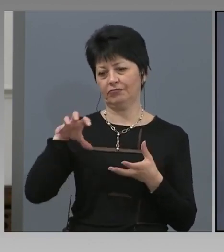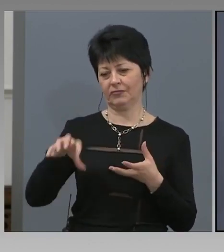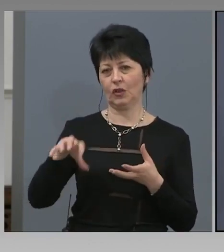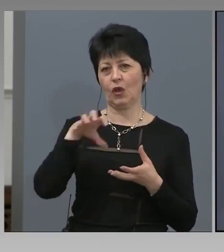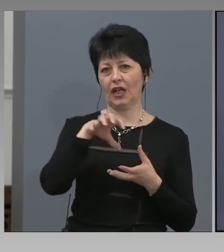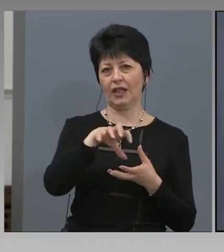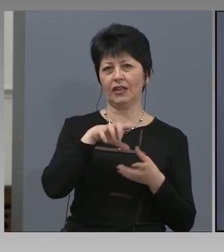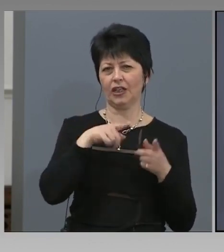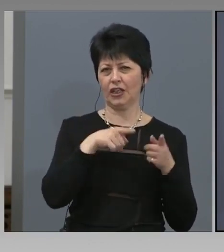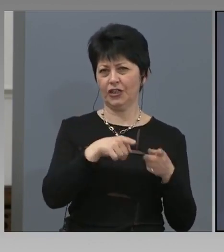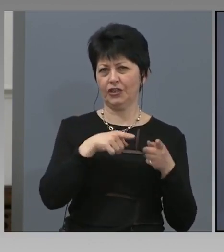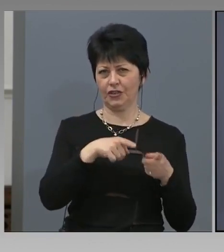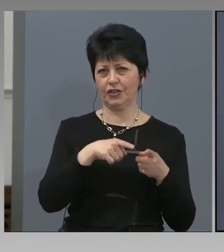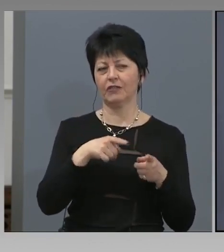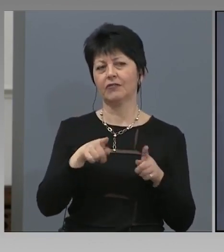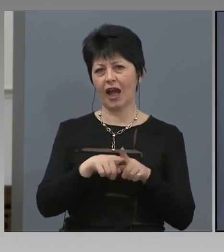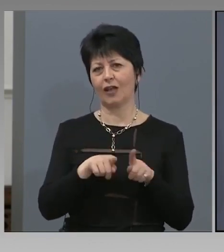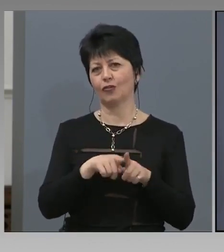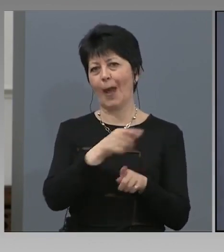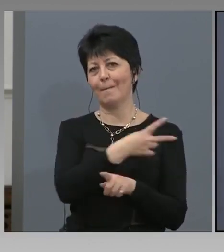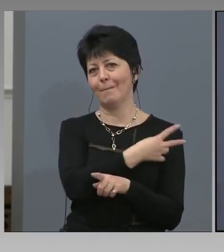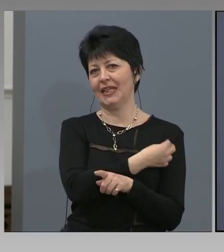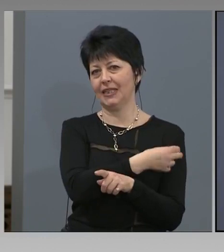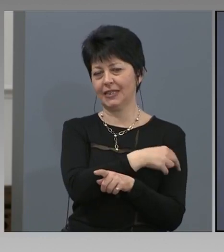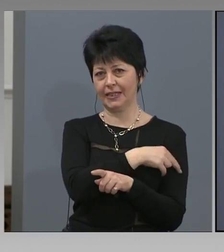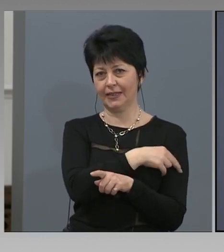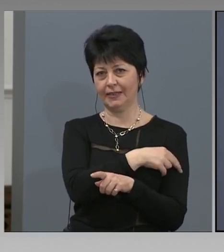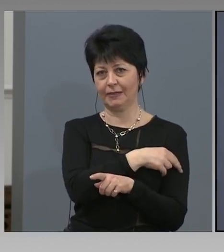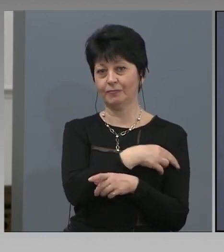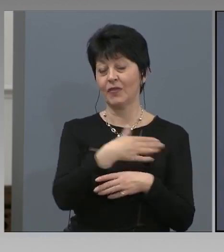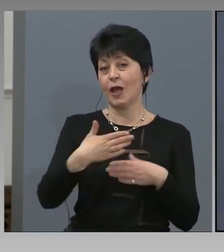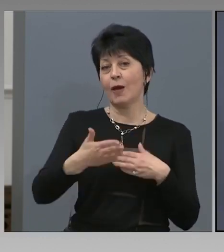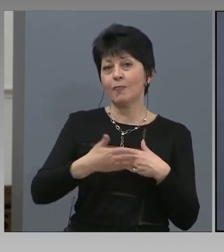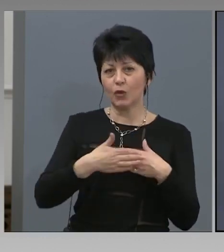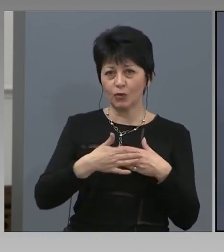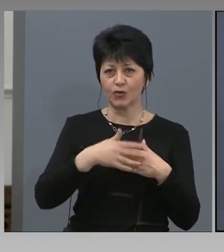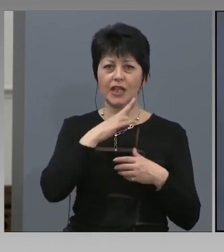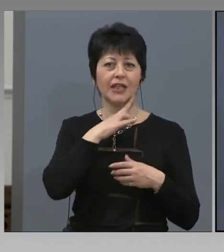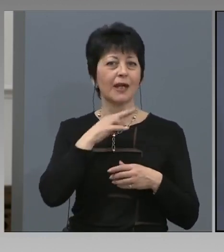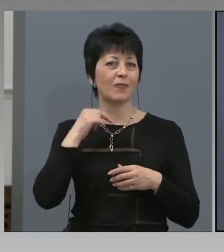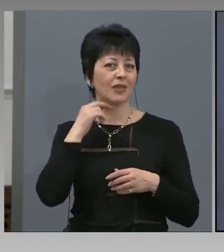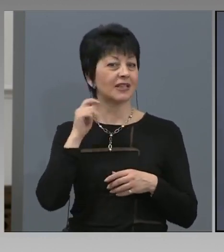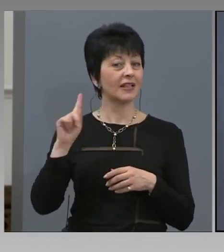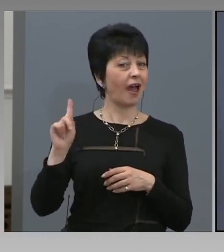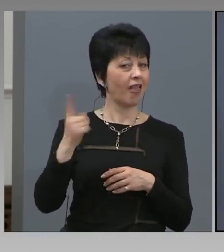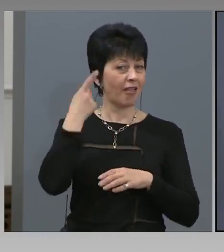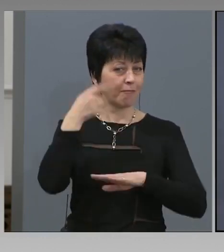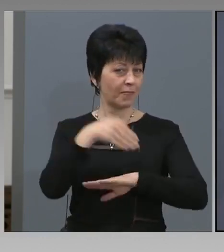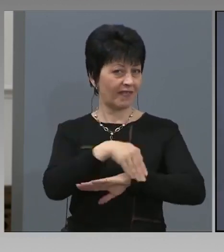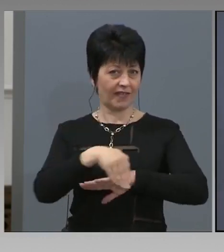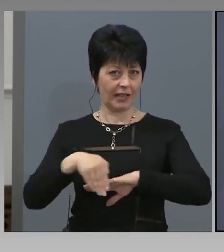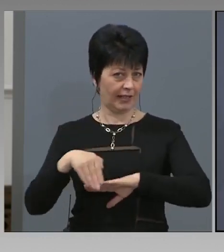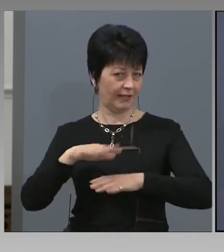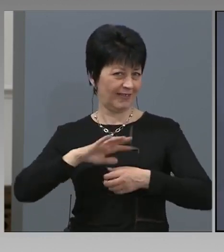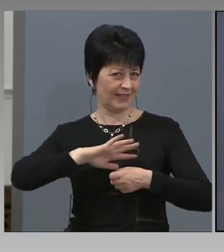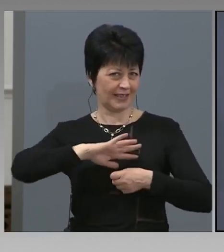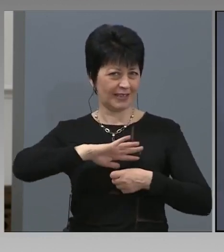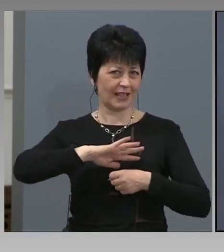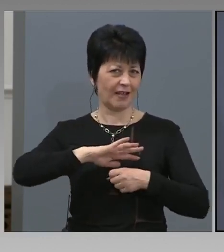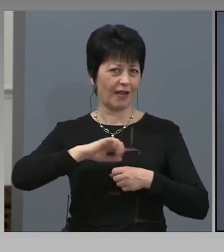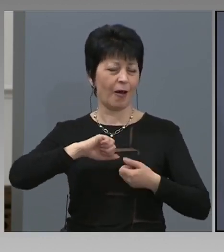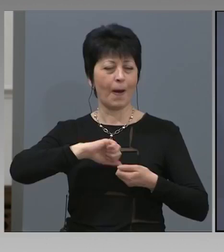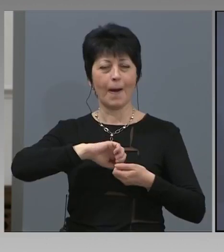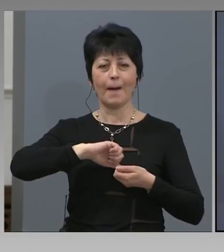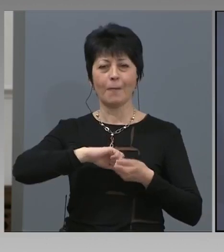какъвто е медицинските кадри. По отношение на полицията, която е на първа линия в борбата, ние имаме